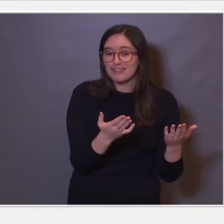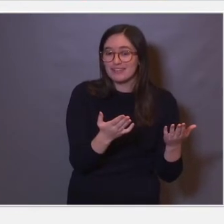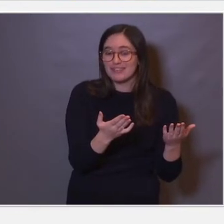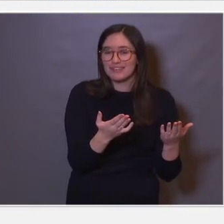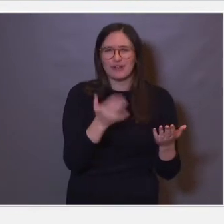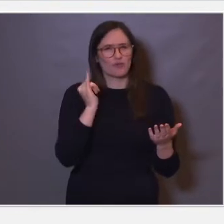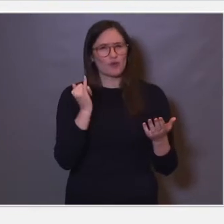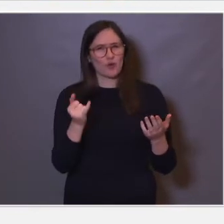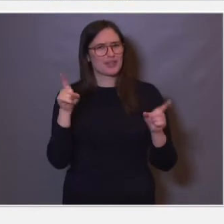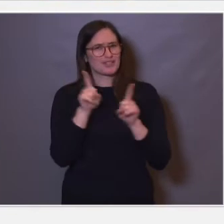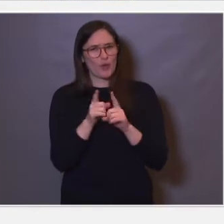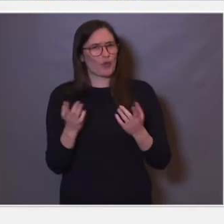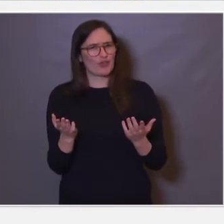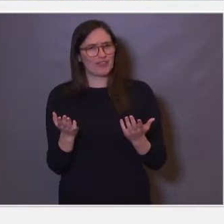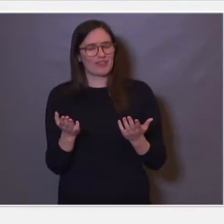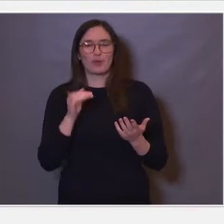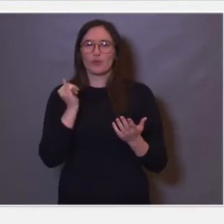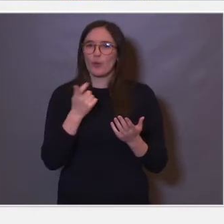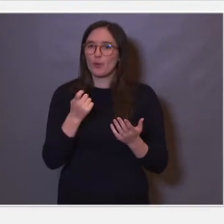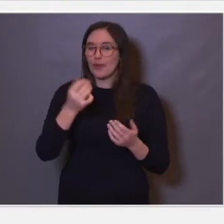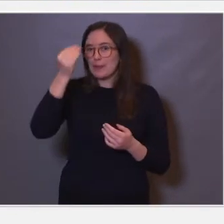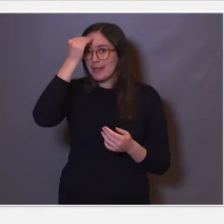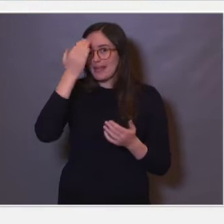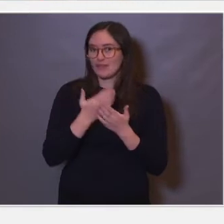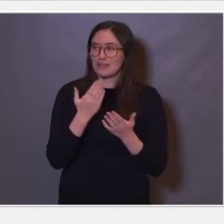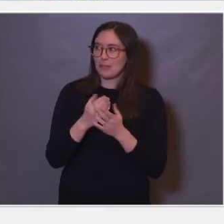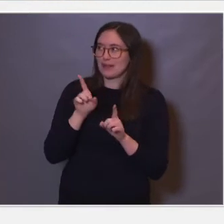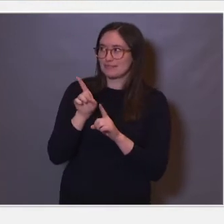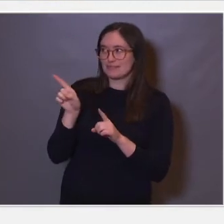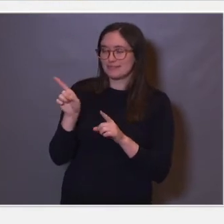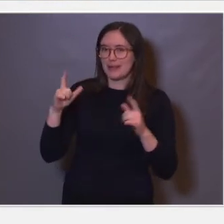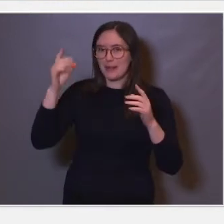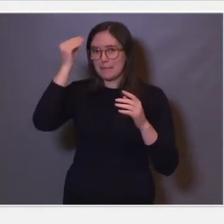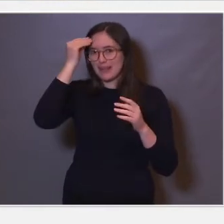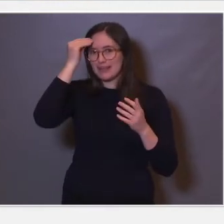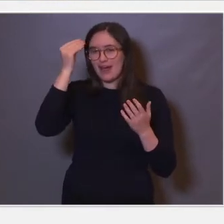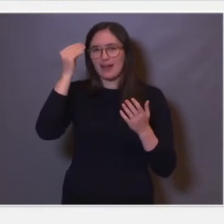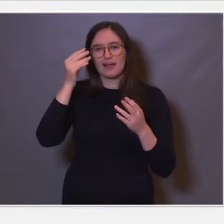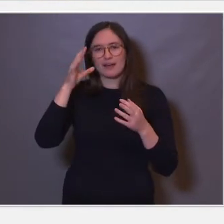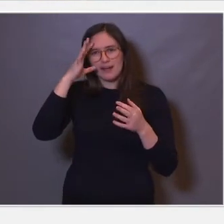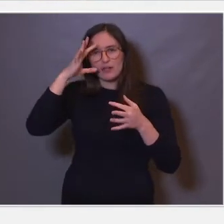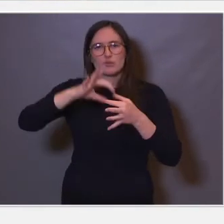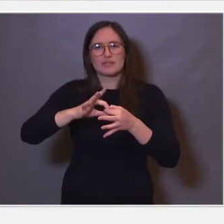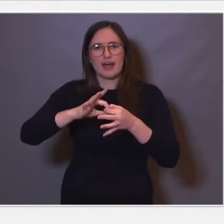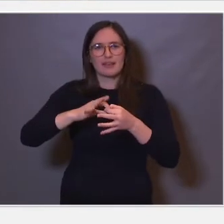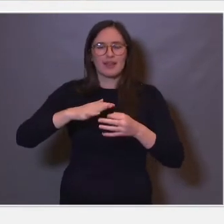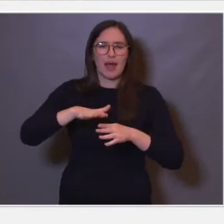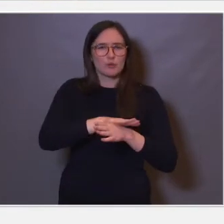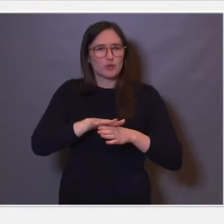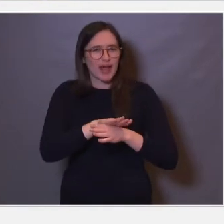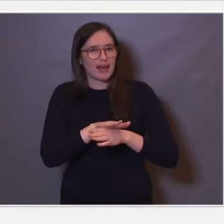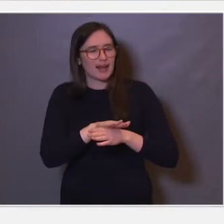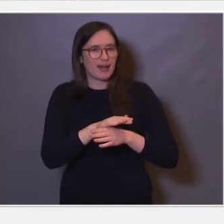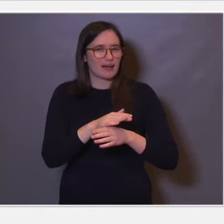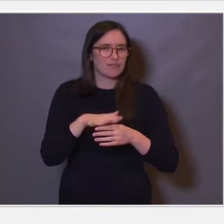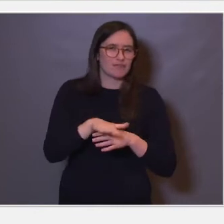Hvorfor er det sånn? Og noen av disse minnene, sånn som for eksempel dette minnet her, er da associert med emosjonelle følelser.